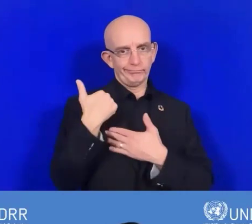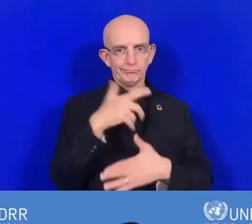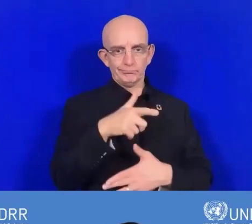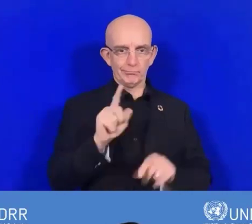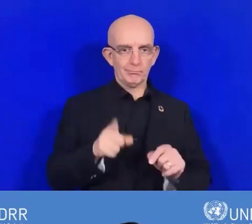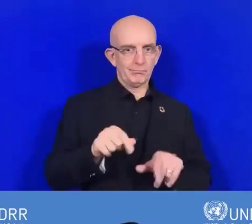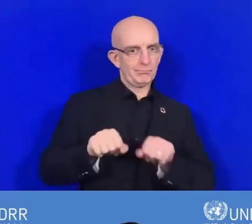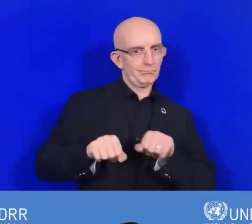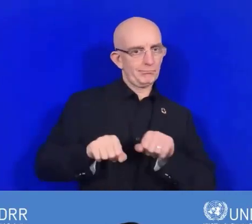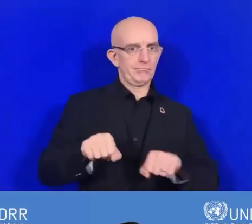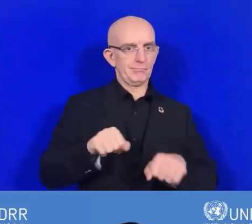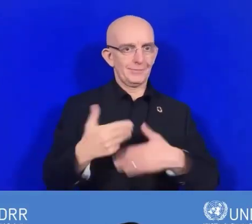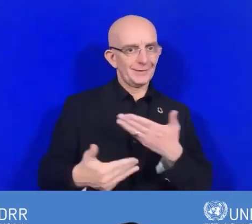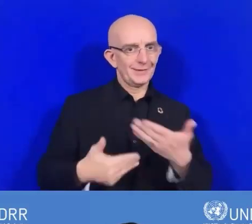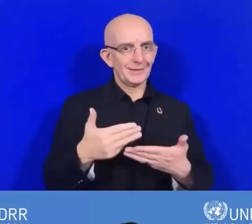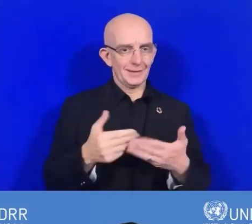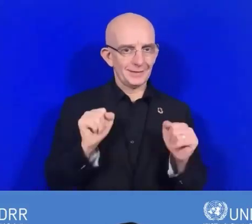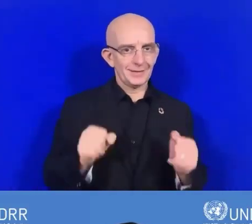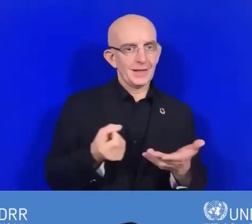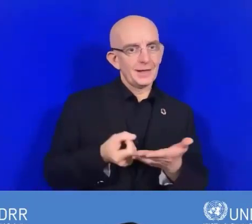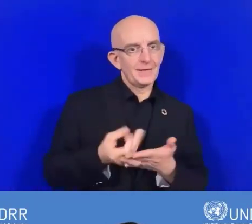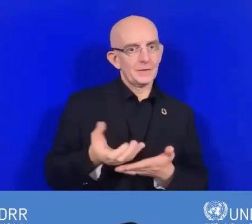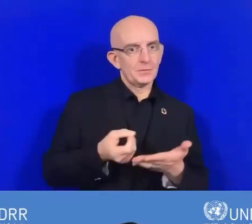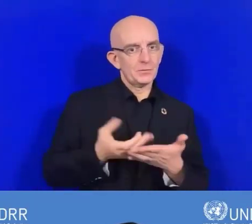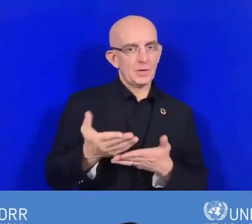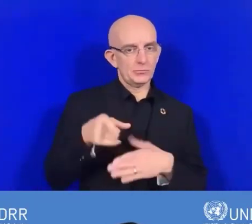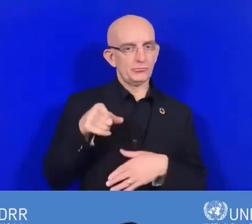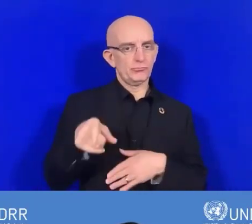donc, il serait difficile, après cela,